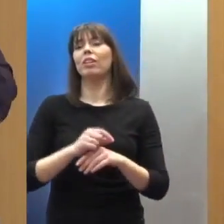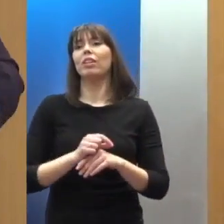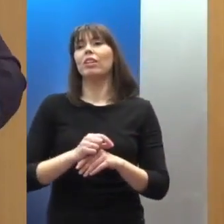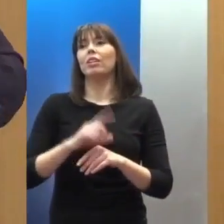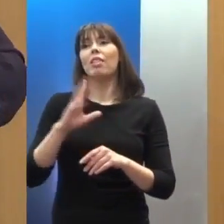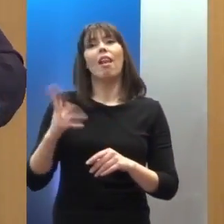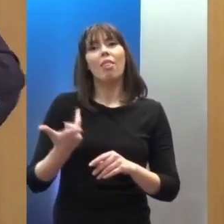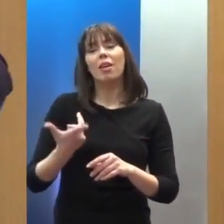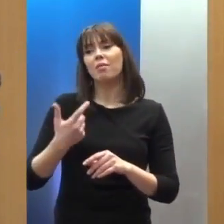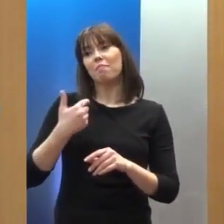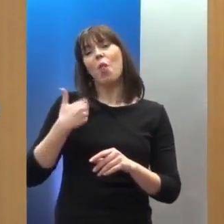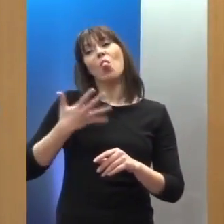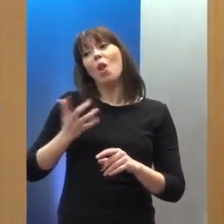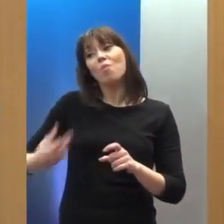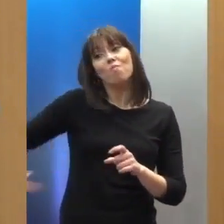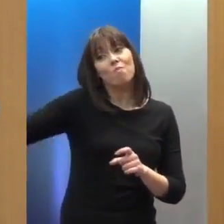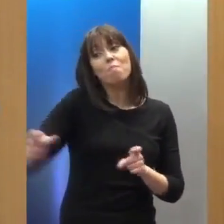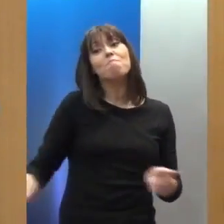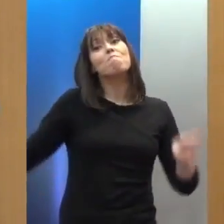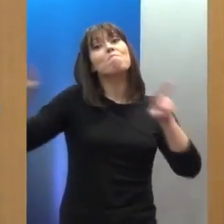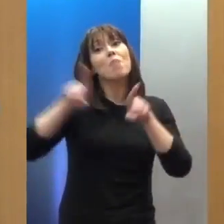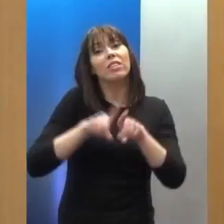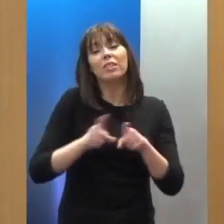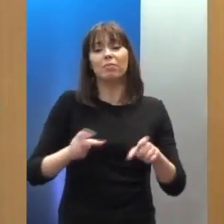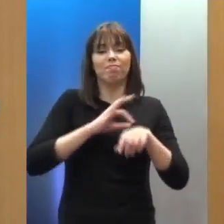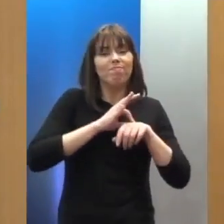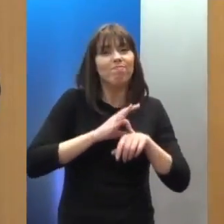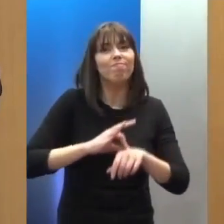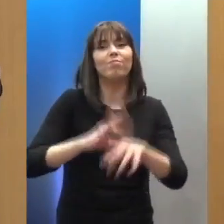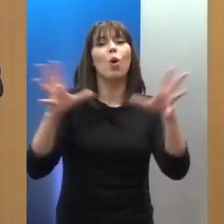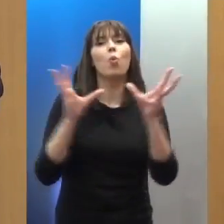καλώντας τους συνοδοιπόρους για τα ανθρώπινα δικαιώματα.